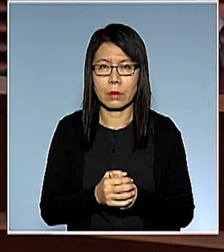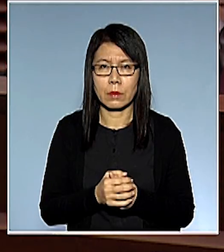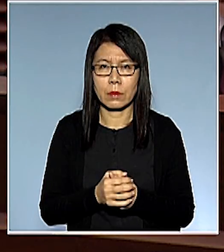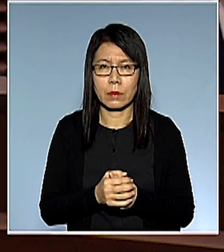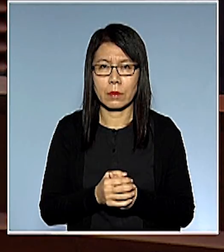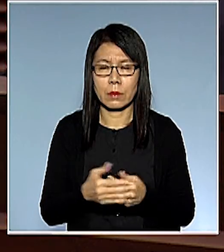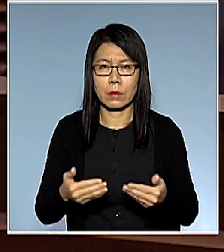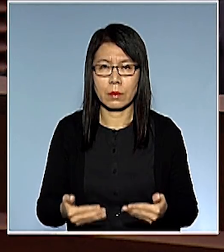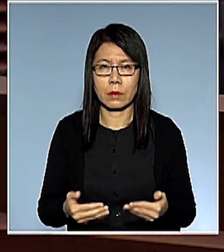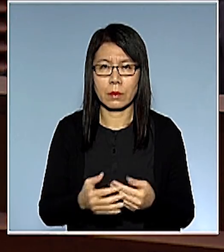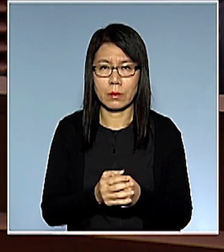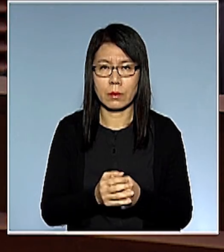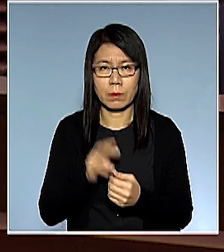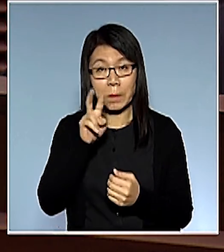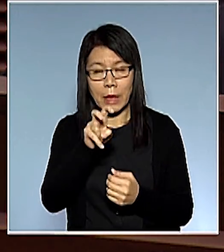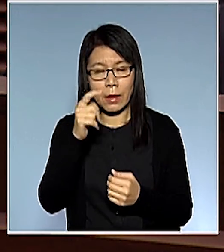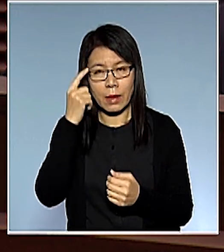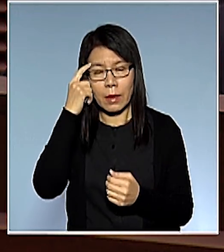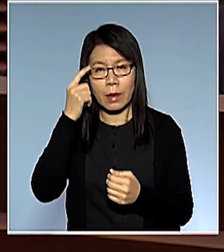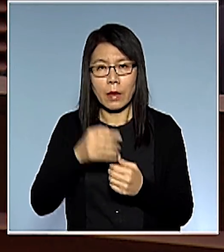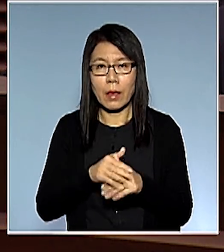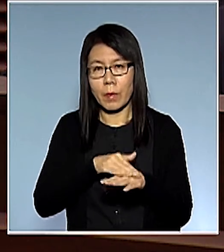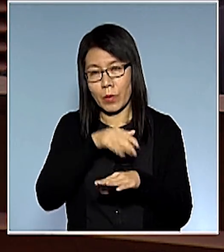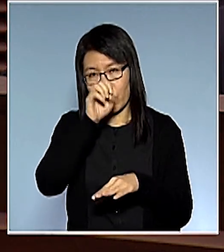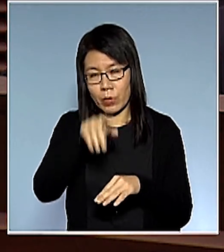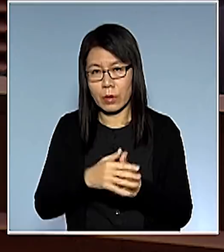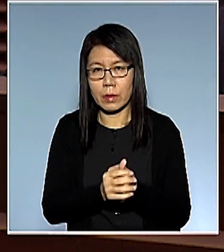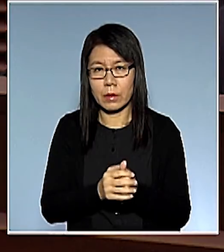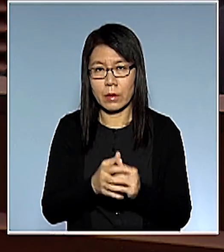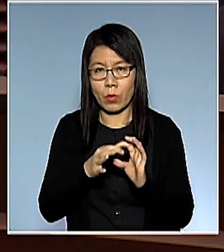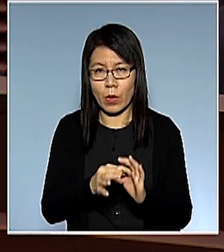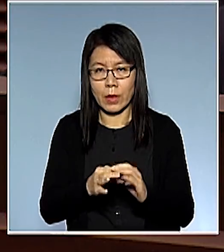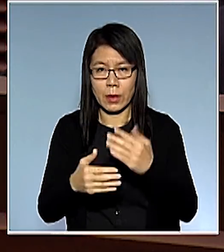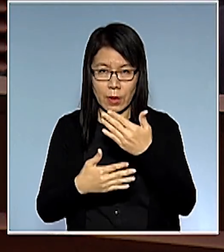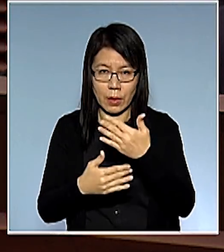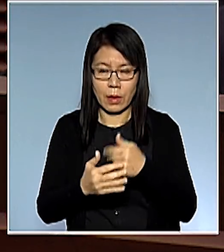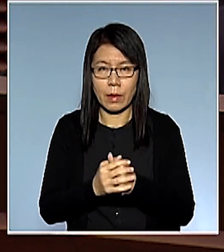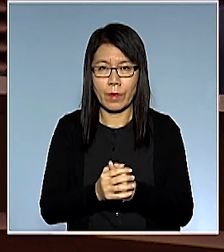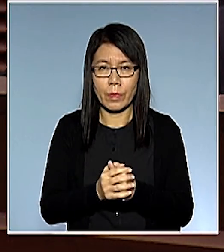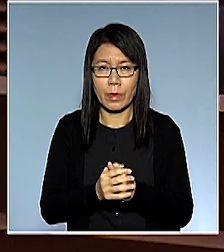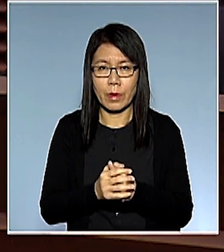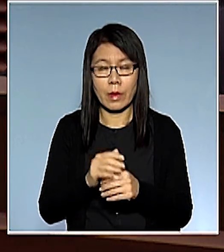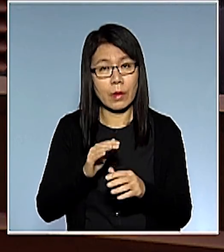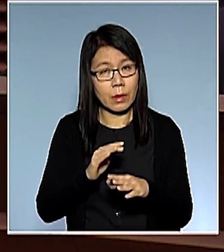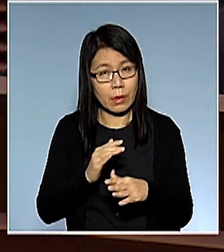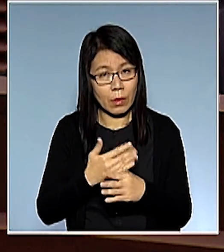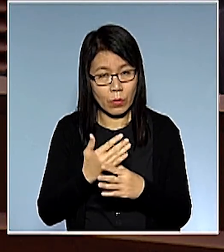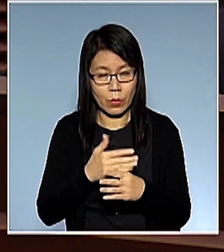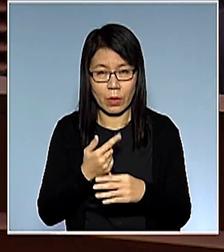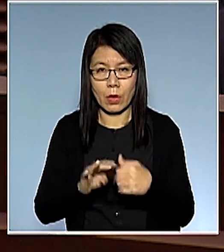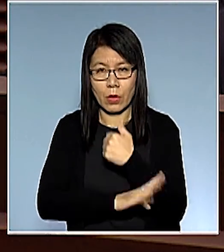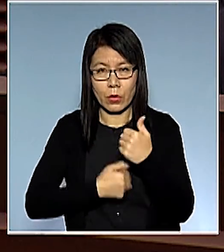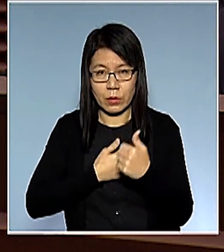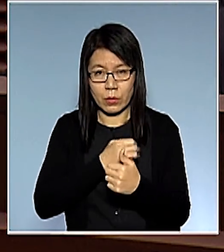這次的策息如我剛才所講只是關乎一個日期而緣起什麼呢緣起因為律師會